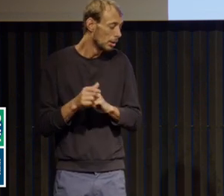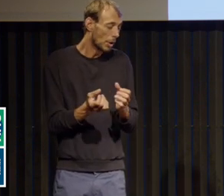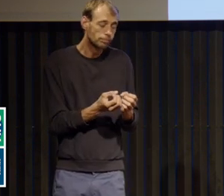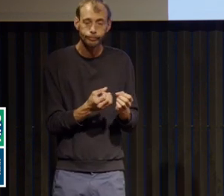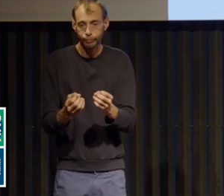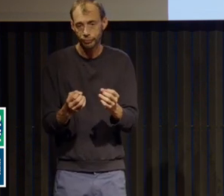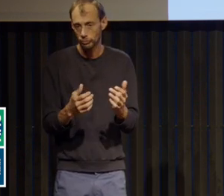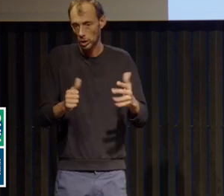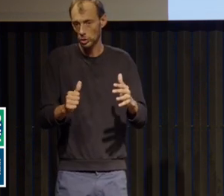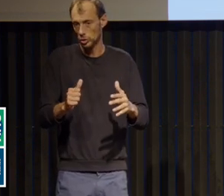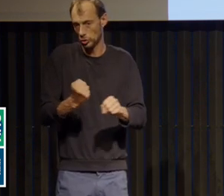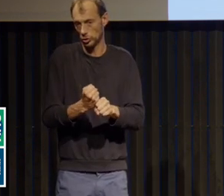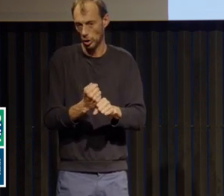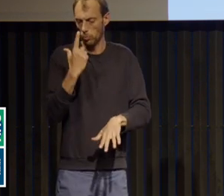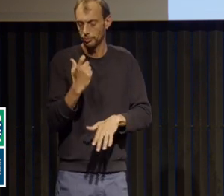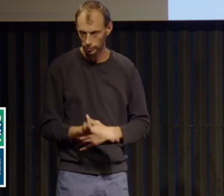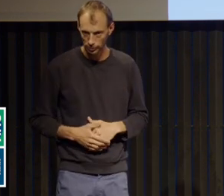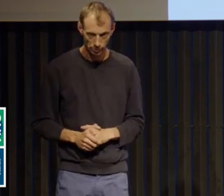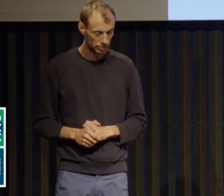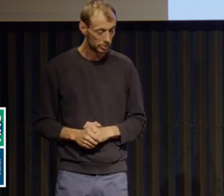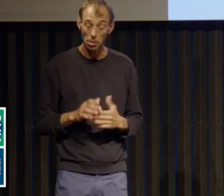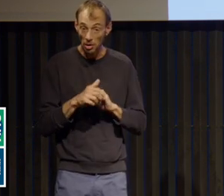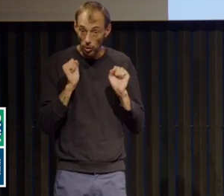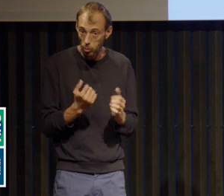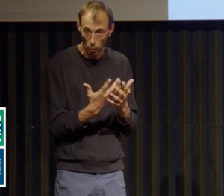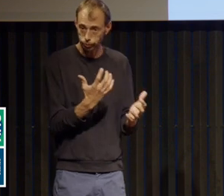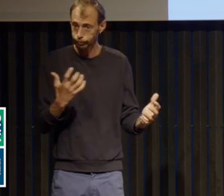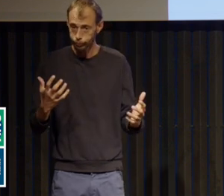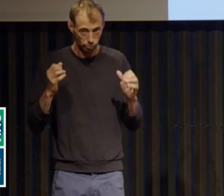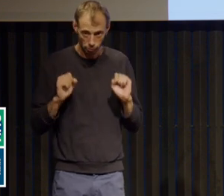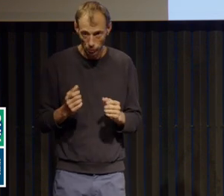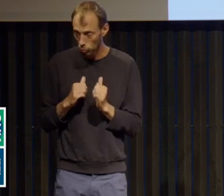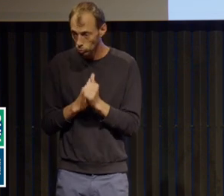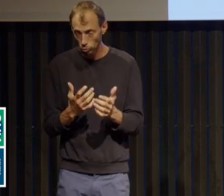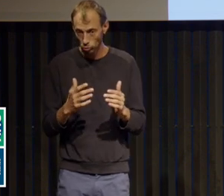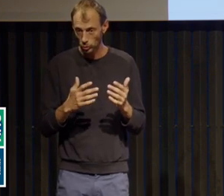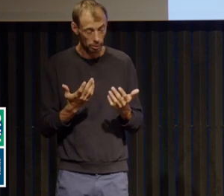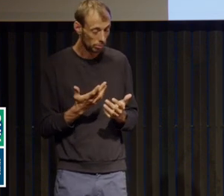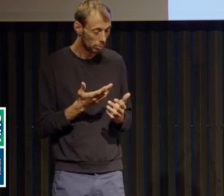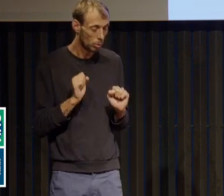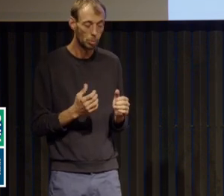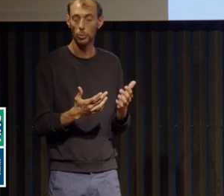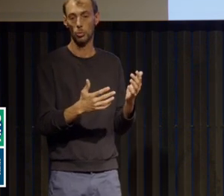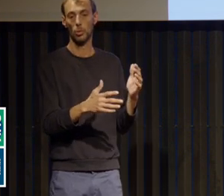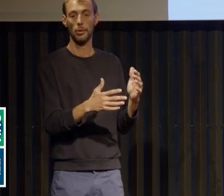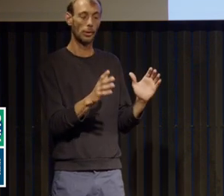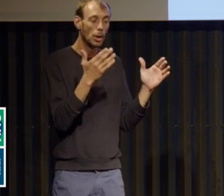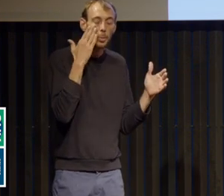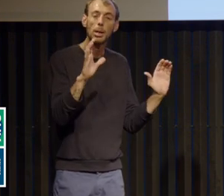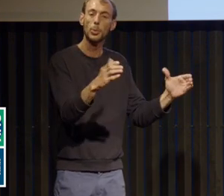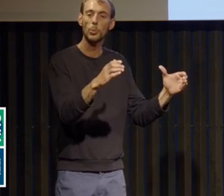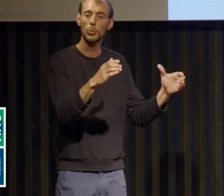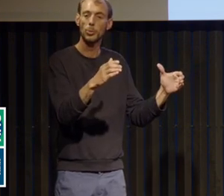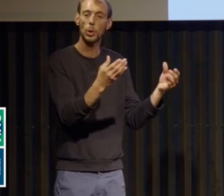fait que si on élargit les critères, on peut trouver des prévalences très fortes, 10%, voire 20% de la population des 12 à 35 ans qui pourraient avoir des